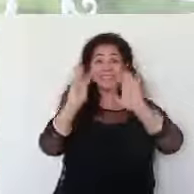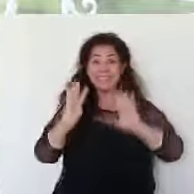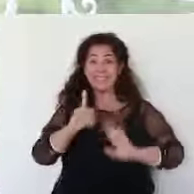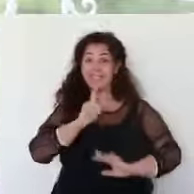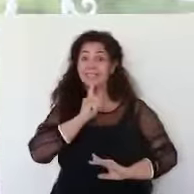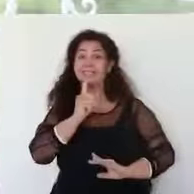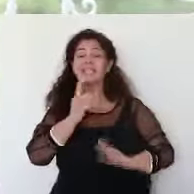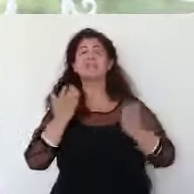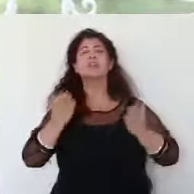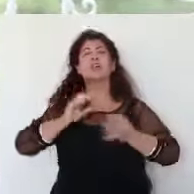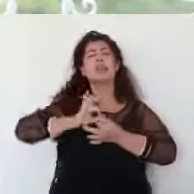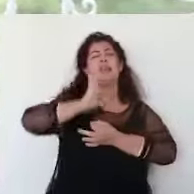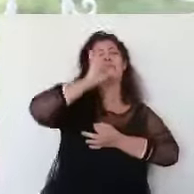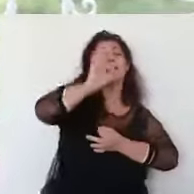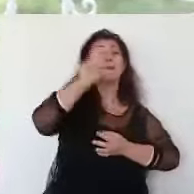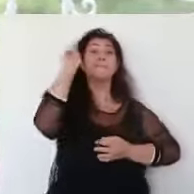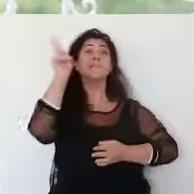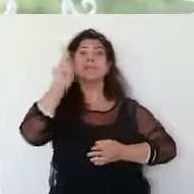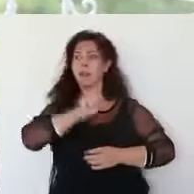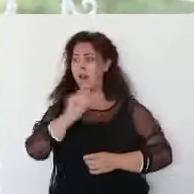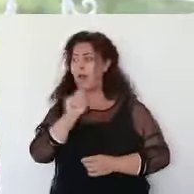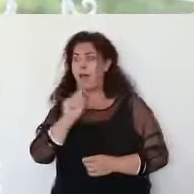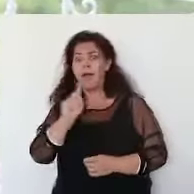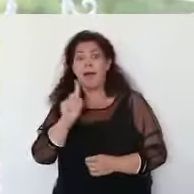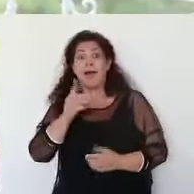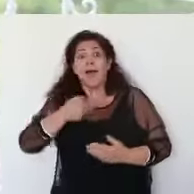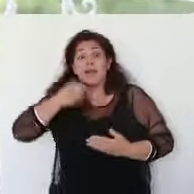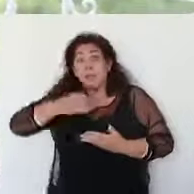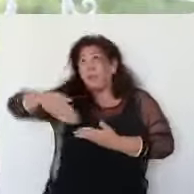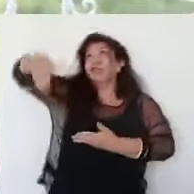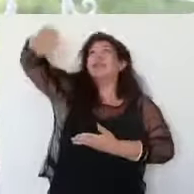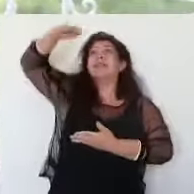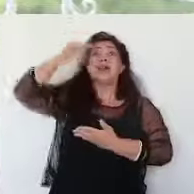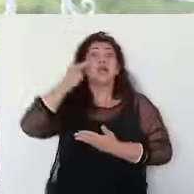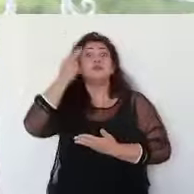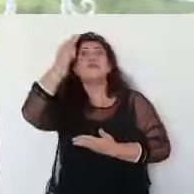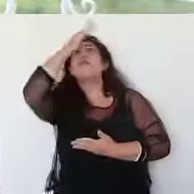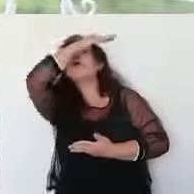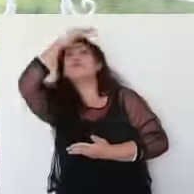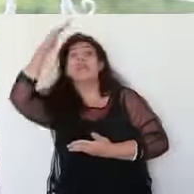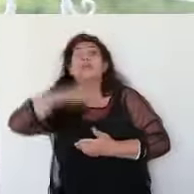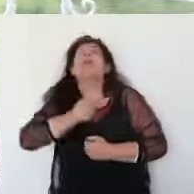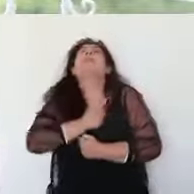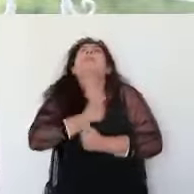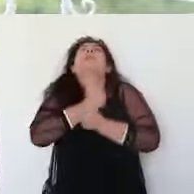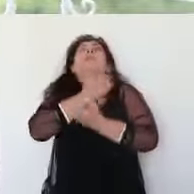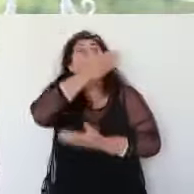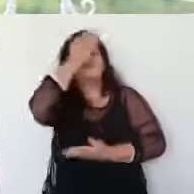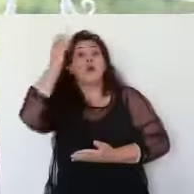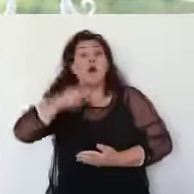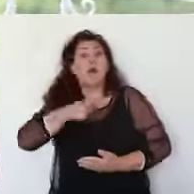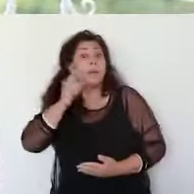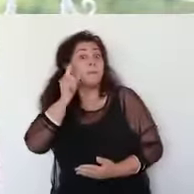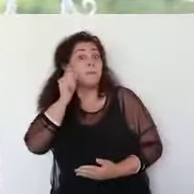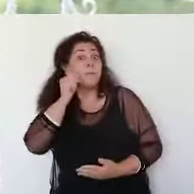تسعين تسعين لا لا لا لا بدي أطلع الشقق عليهم كلهم كلهم بحبهم فاق